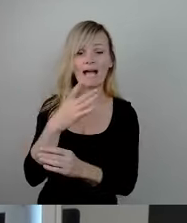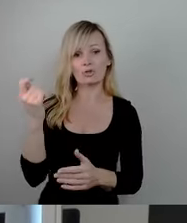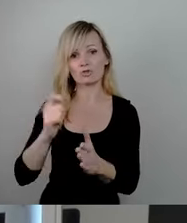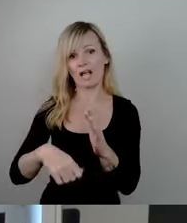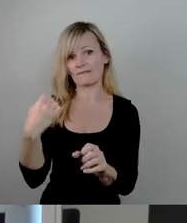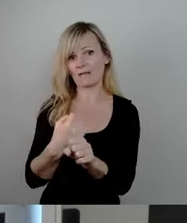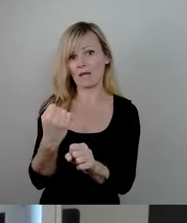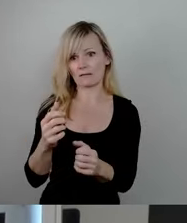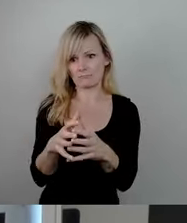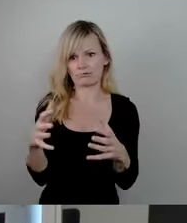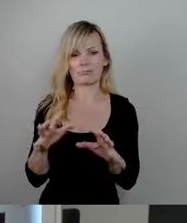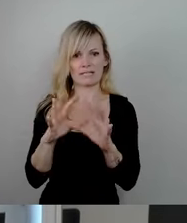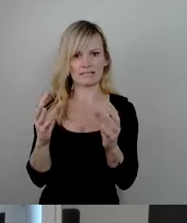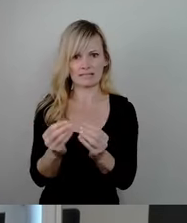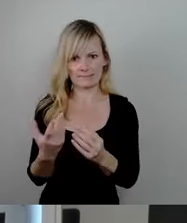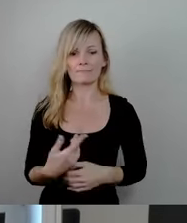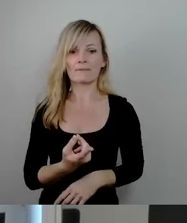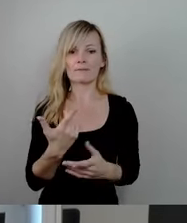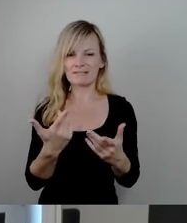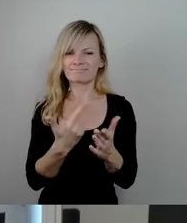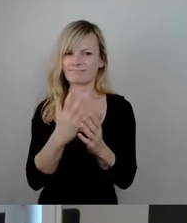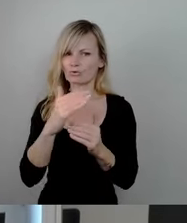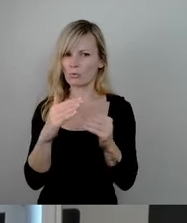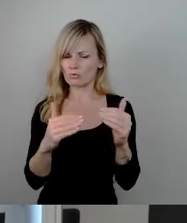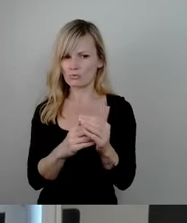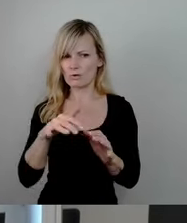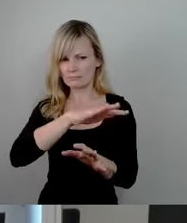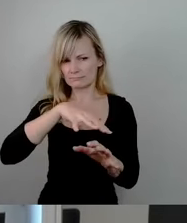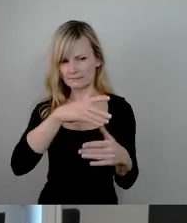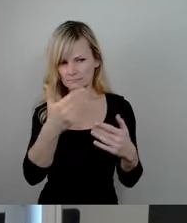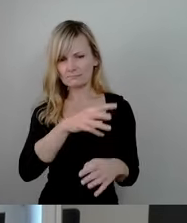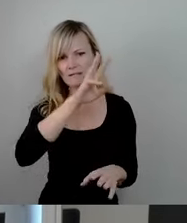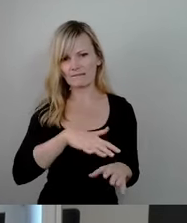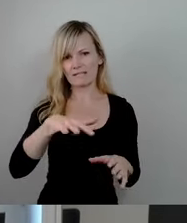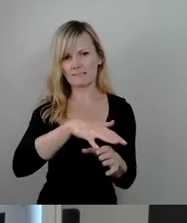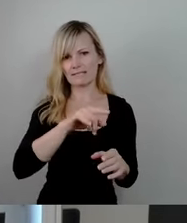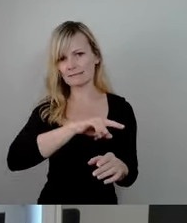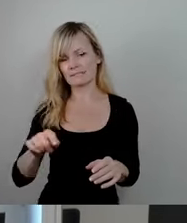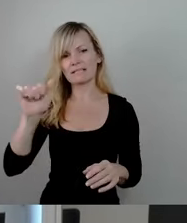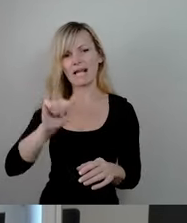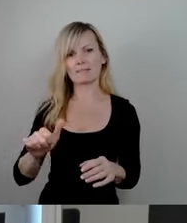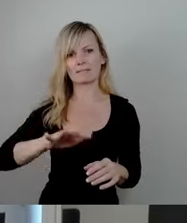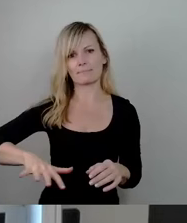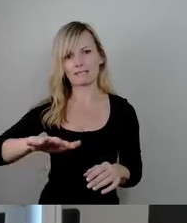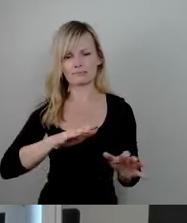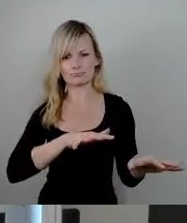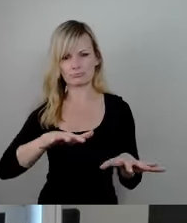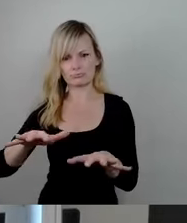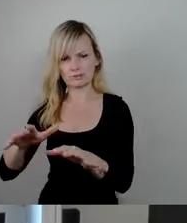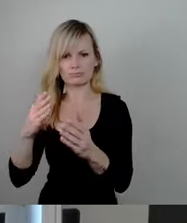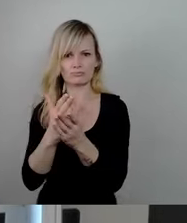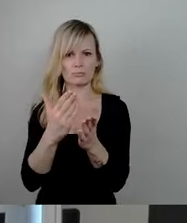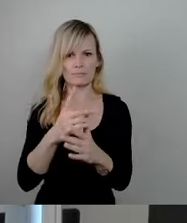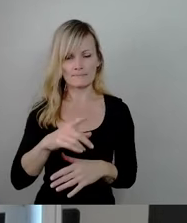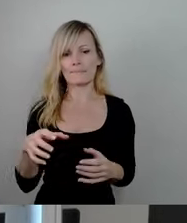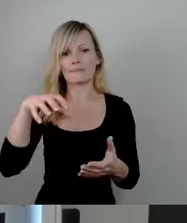Polizeibekannte kriminelle Strukturen werden mittlerweile vom Wiener Platz zum Albertplatz verdrängt. Das hat man im Stadtbezugsbeirat